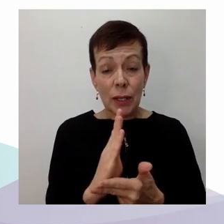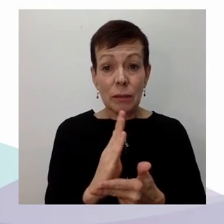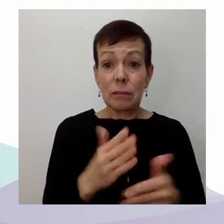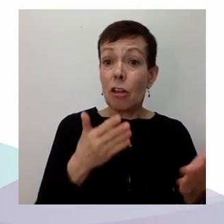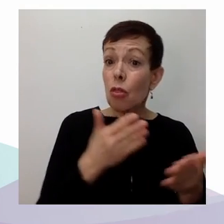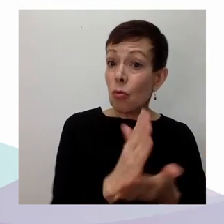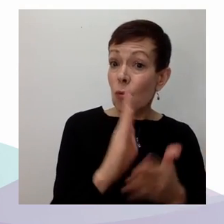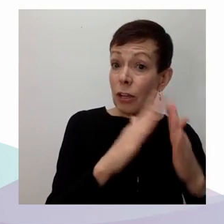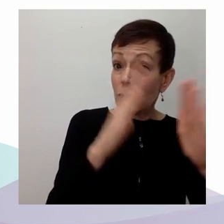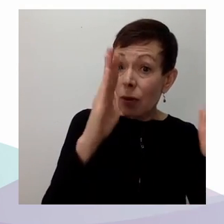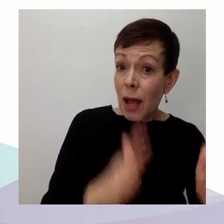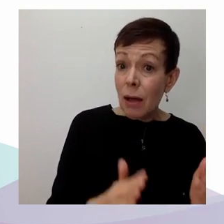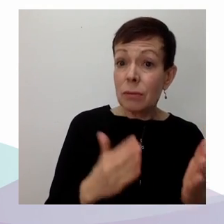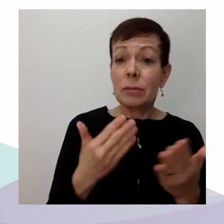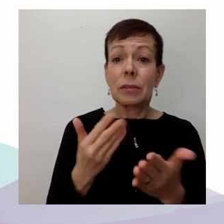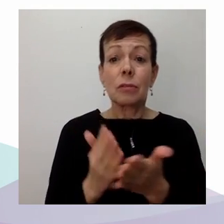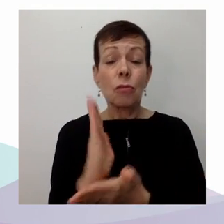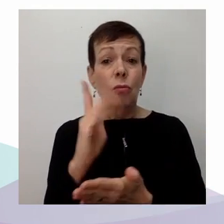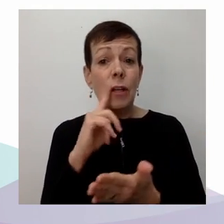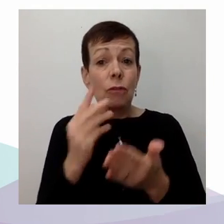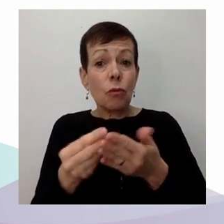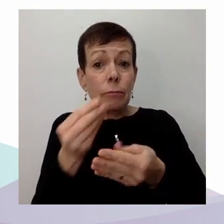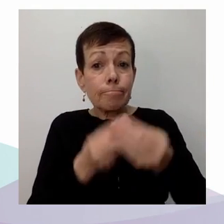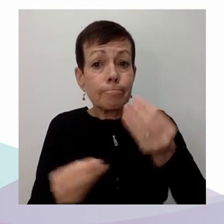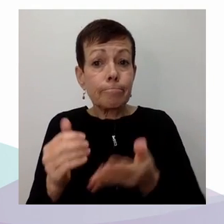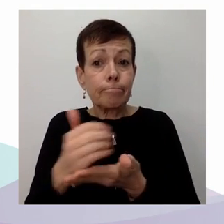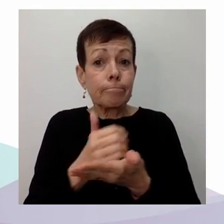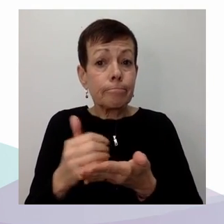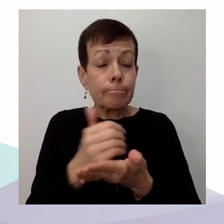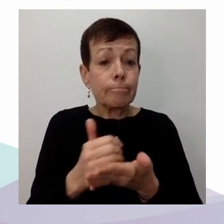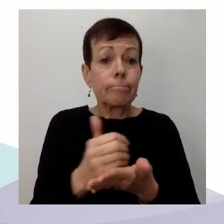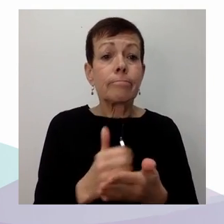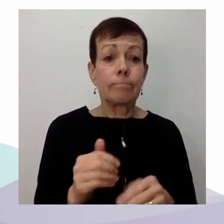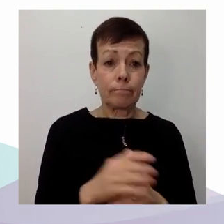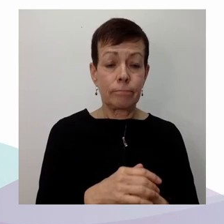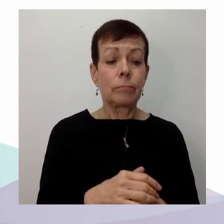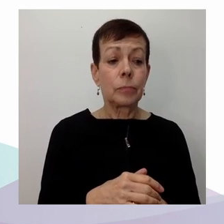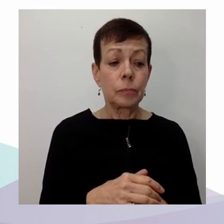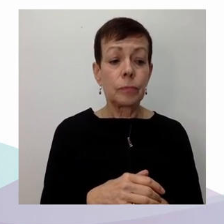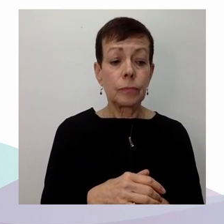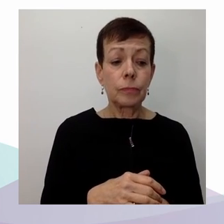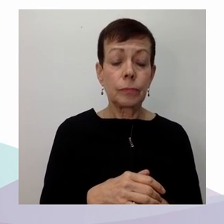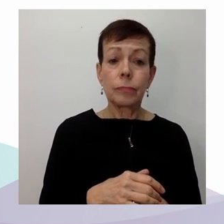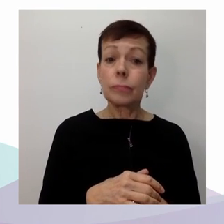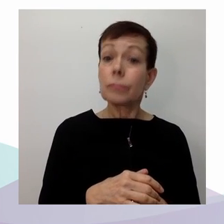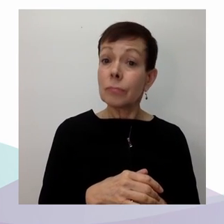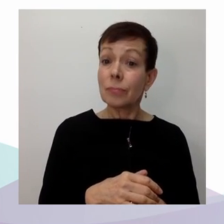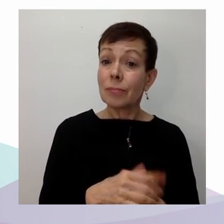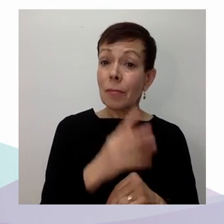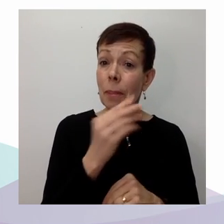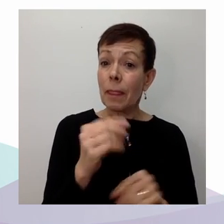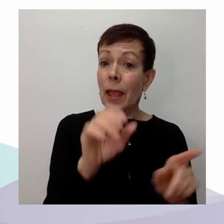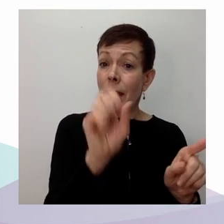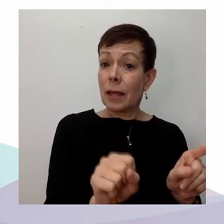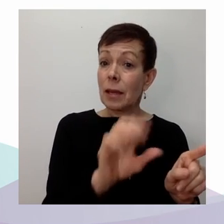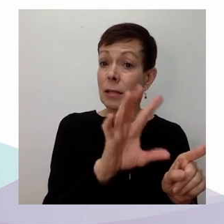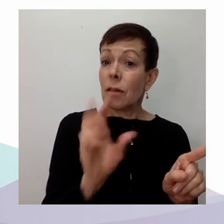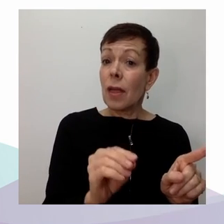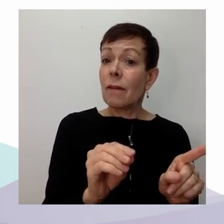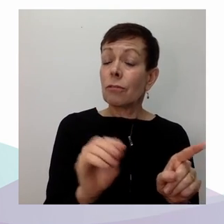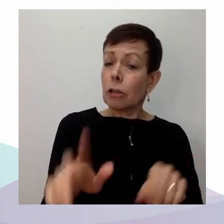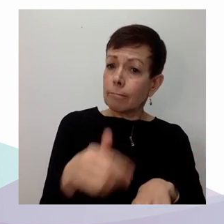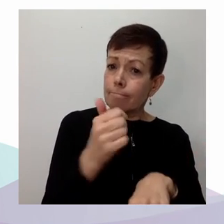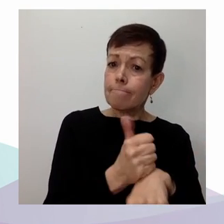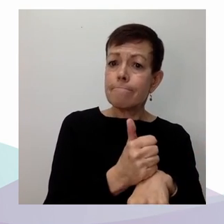du Sud, notamment la fin de l'Houdboum, qui est très connue, citée en matière de droit au logement, donc qui offre de nombreuses